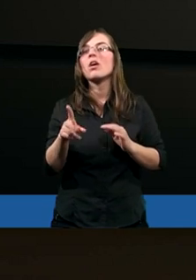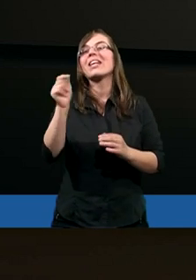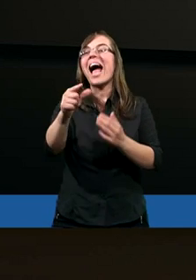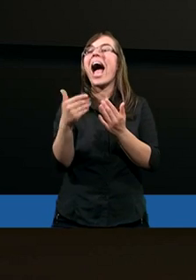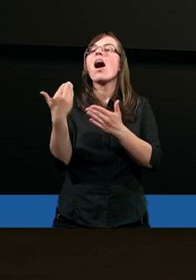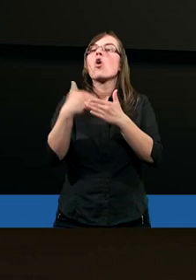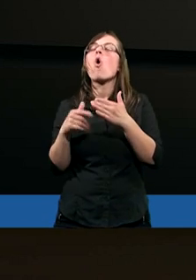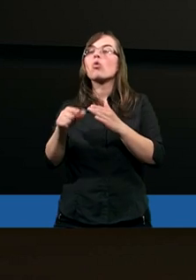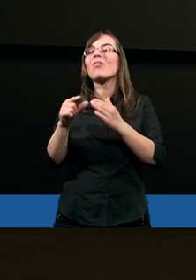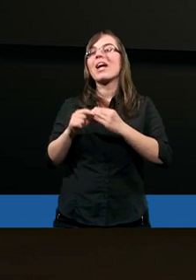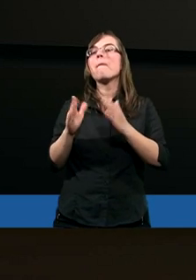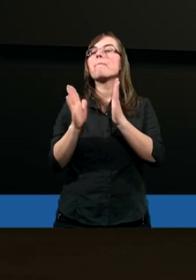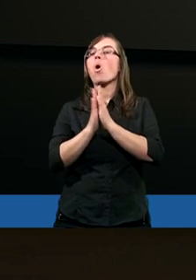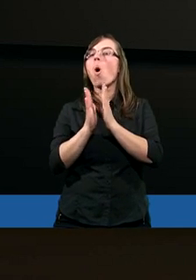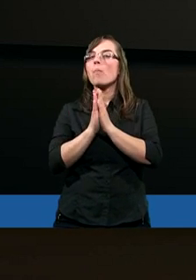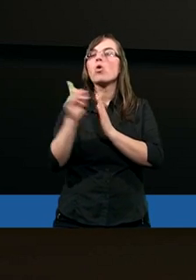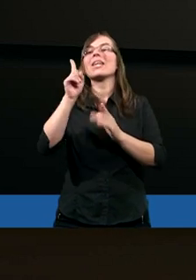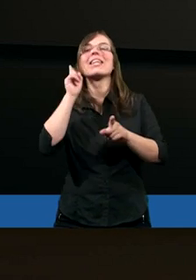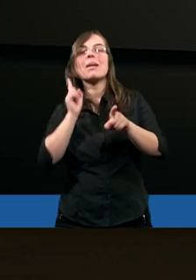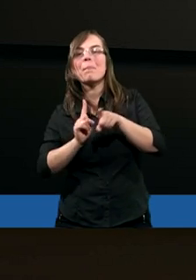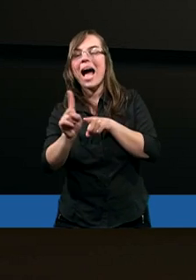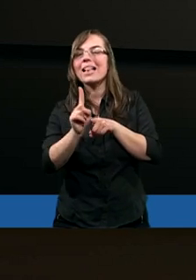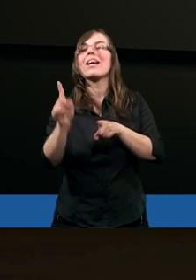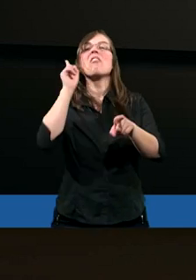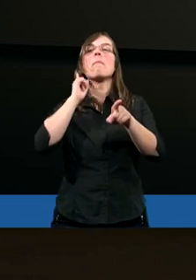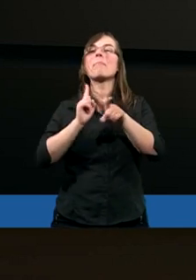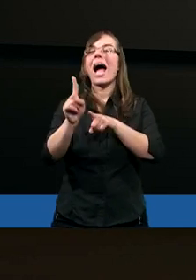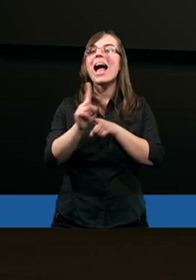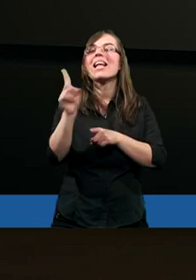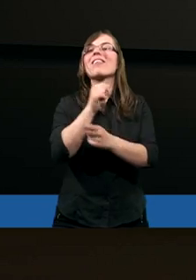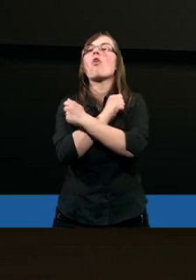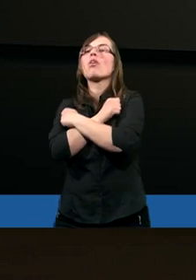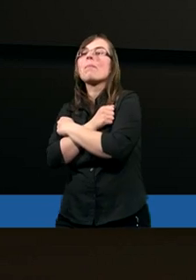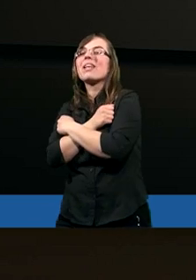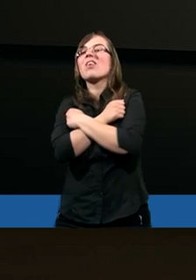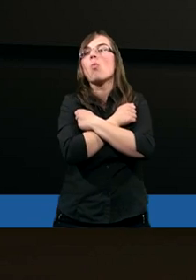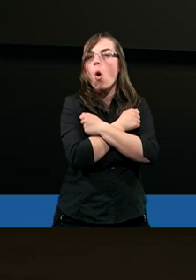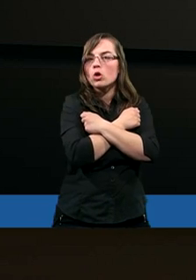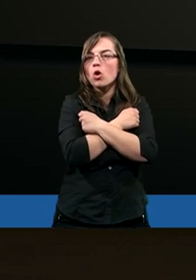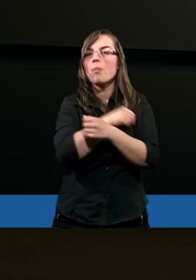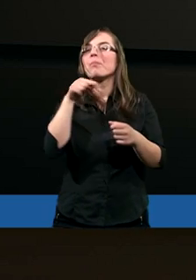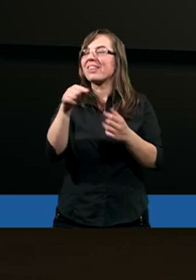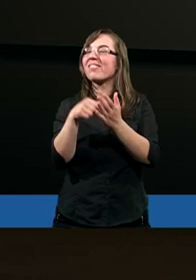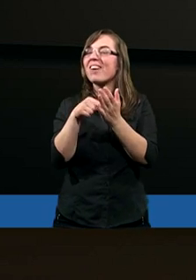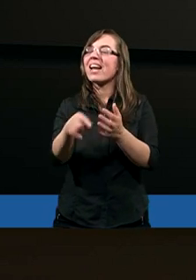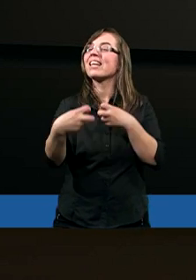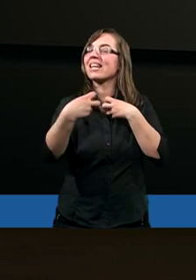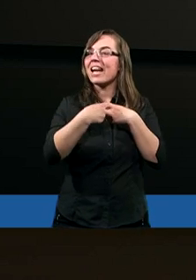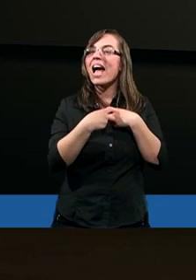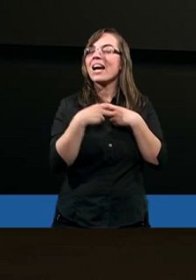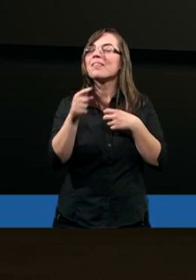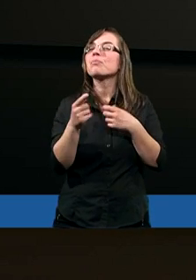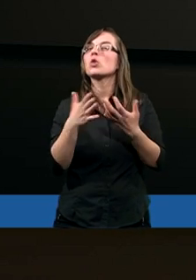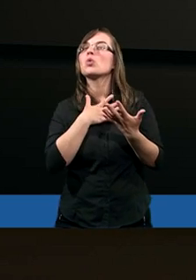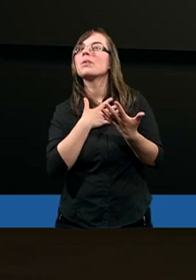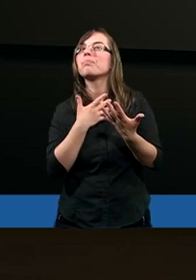końcówka. Pobożność braterstwem, braterstwo miłością. My często szafujemy tą